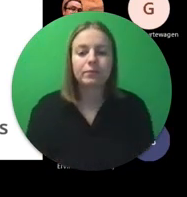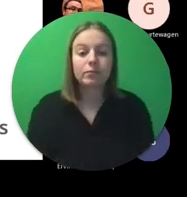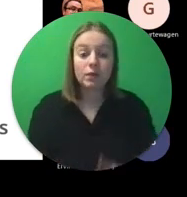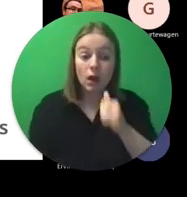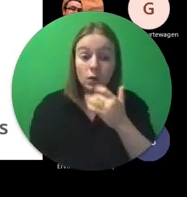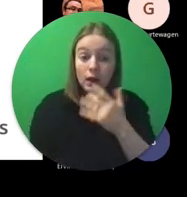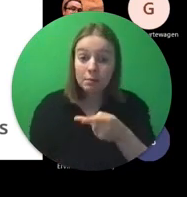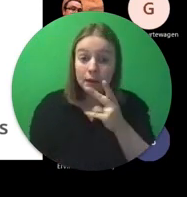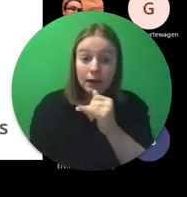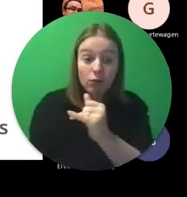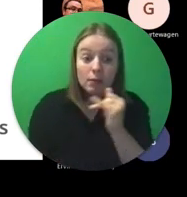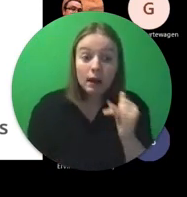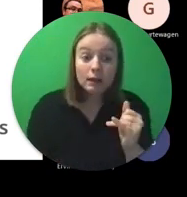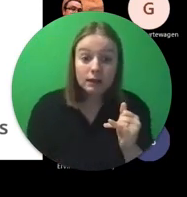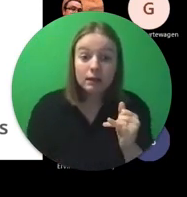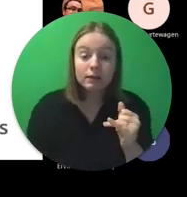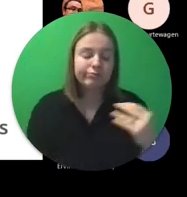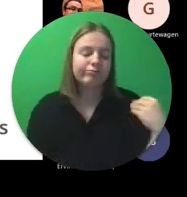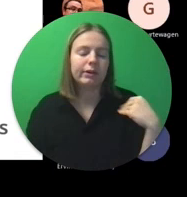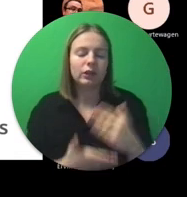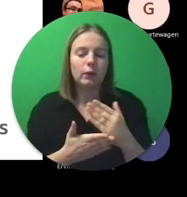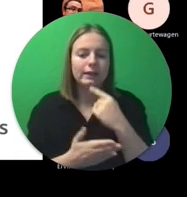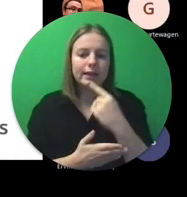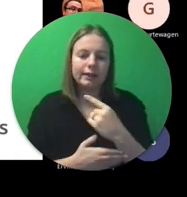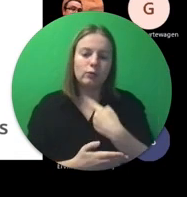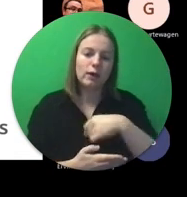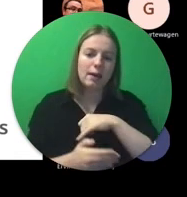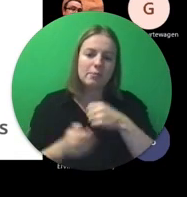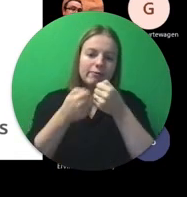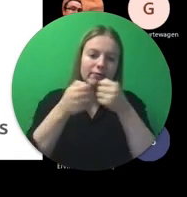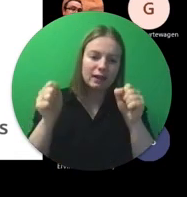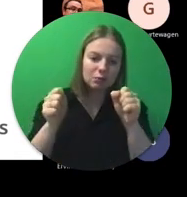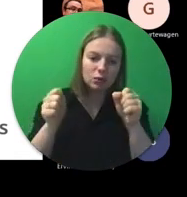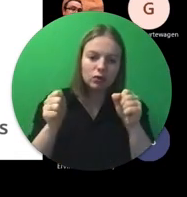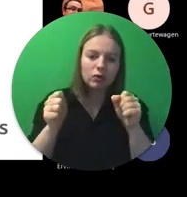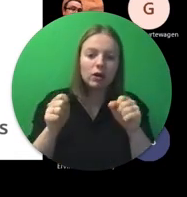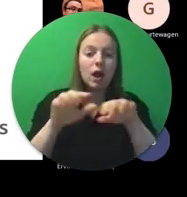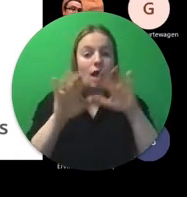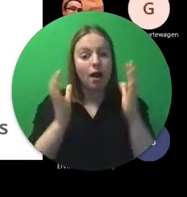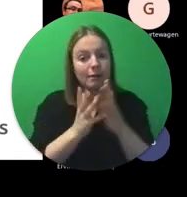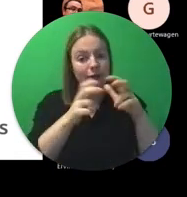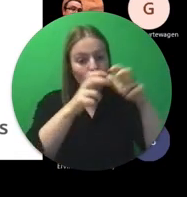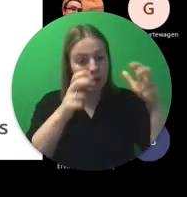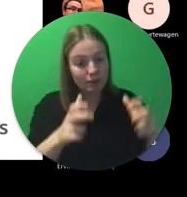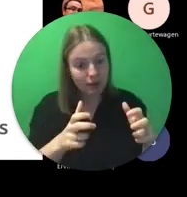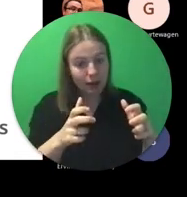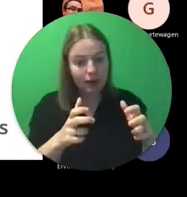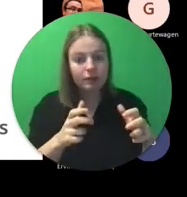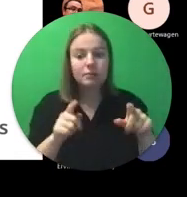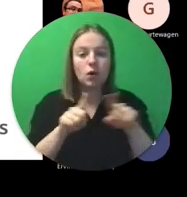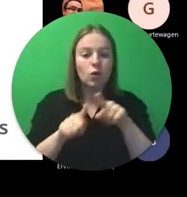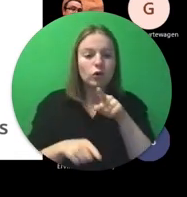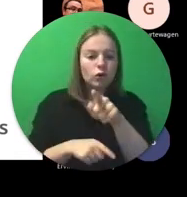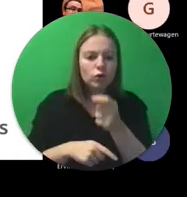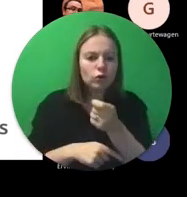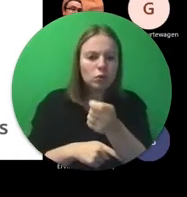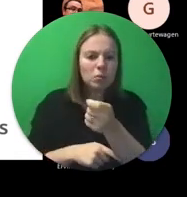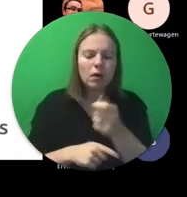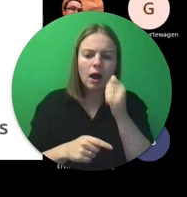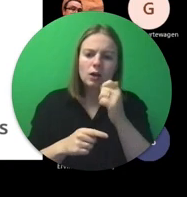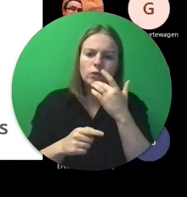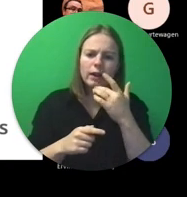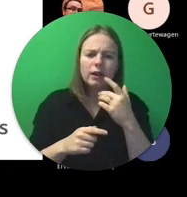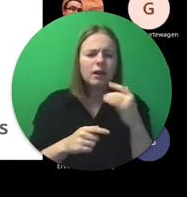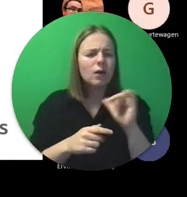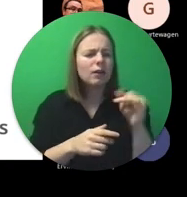Meer info? Ik zei het er net al, we hebben een Facebook. Daar kan je ons volgen. We hebben een algemene website, het YouTube-kanaal. Als je geïnteresseerd bent,